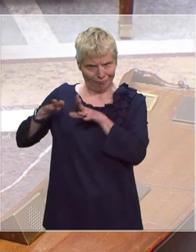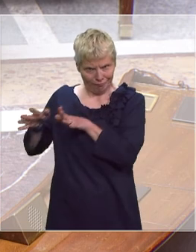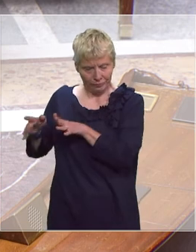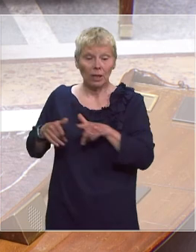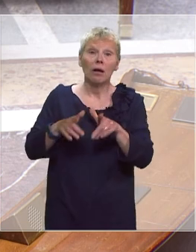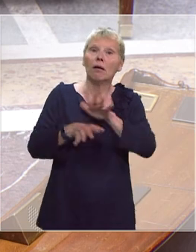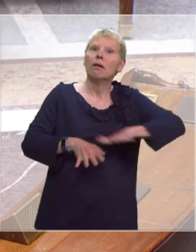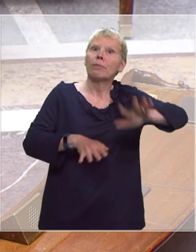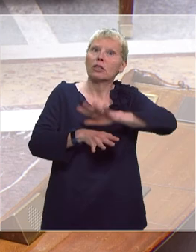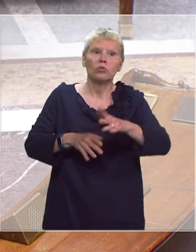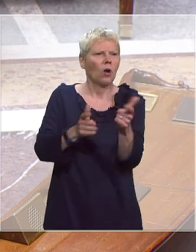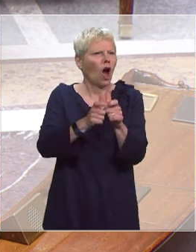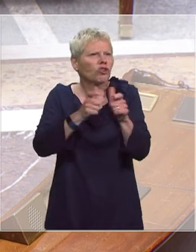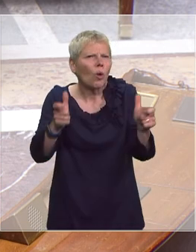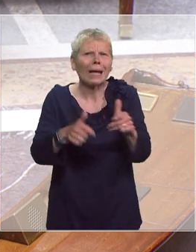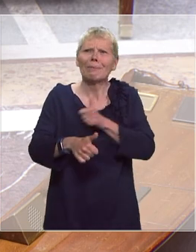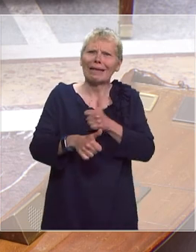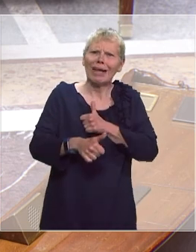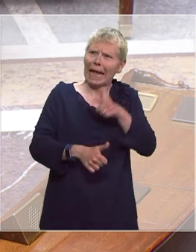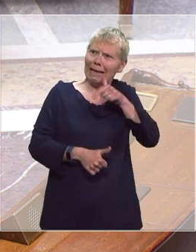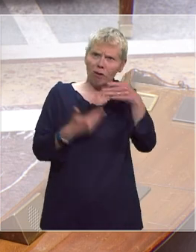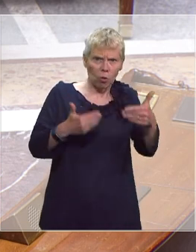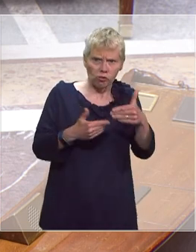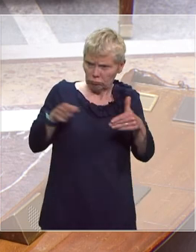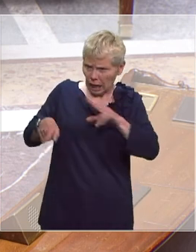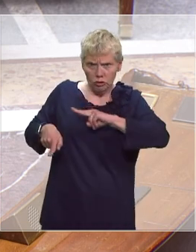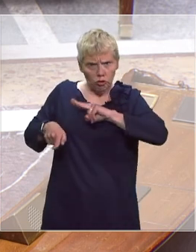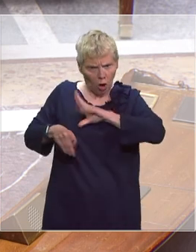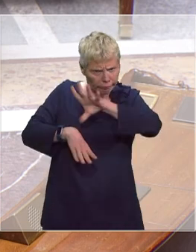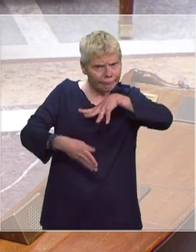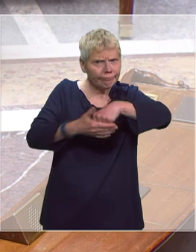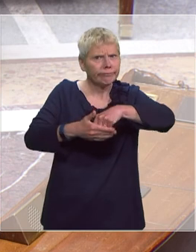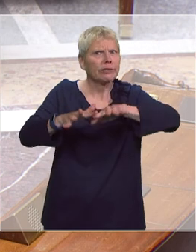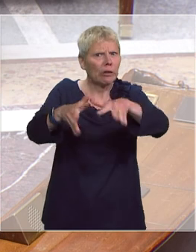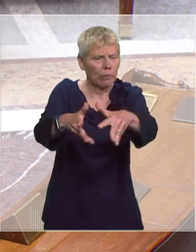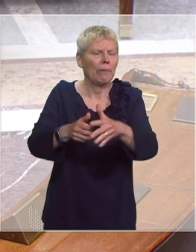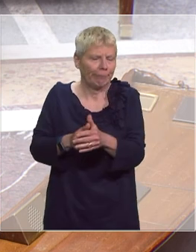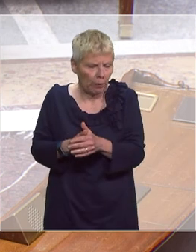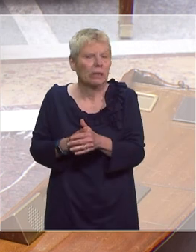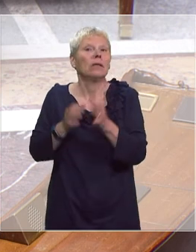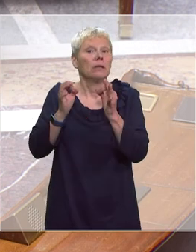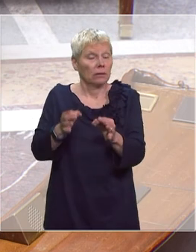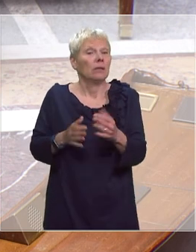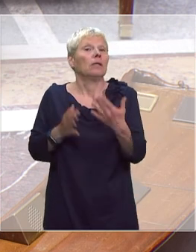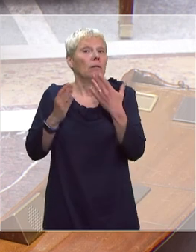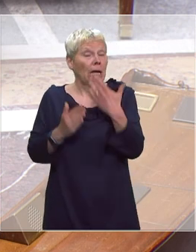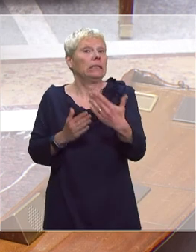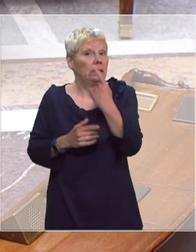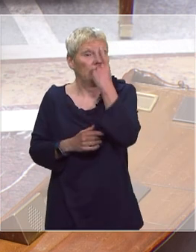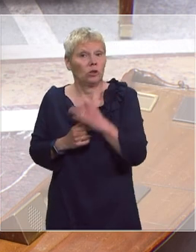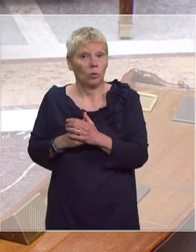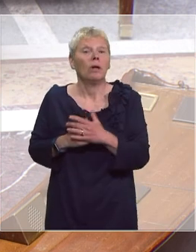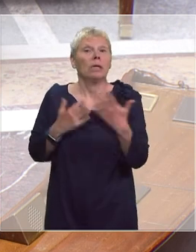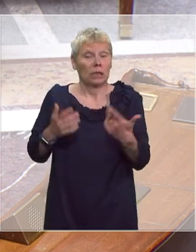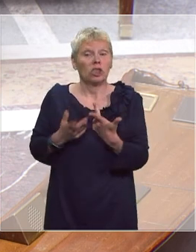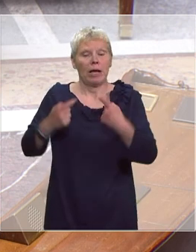entreprise et chaque particulier est amené à faire aujourd'hui. C'est une question où vous avez souligné, et je veux vous en remercier, le travail qui a été fait